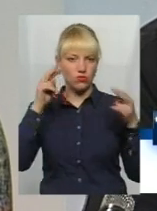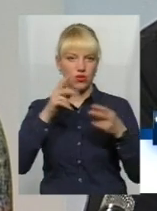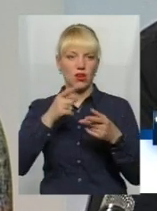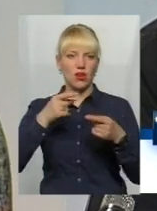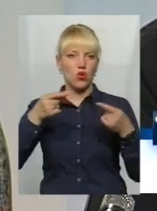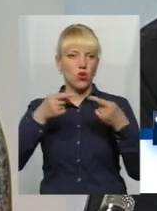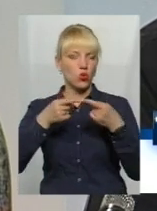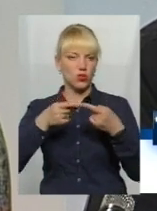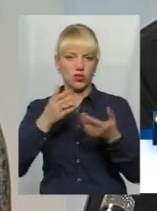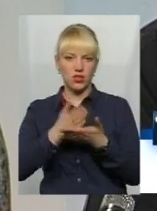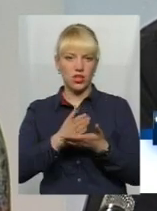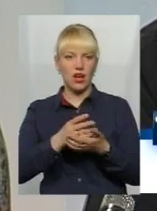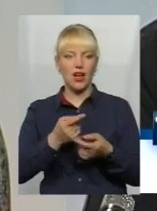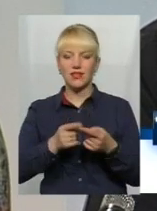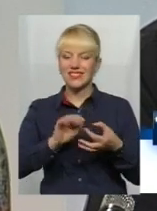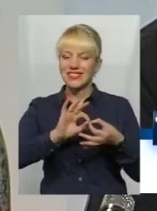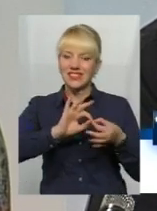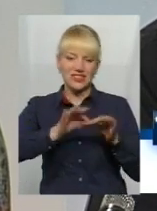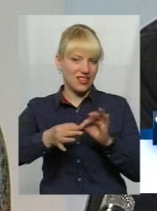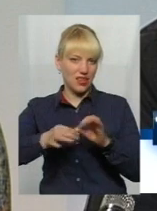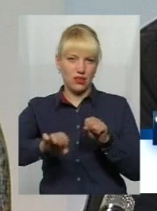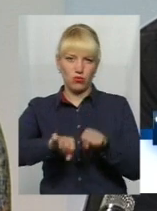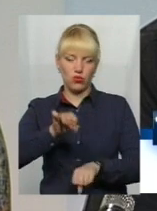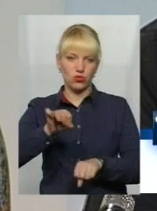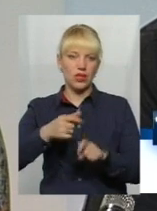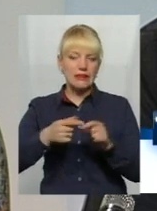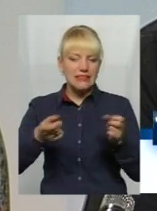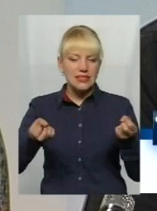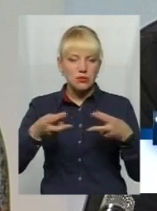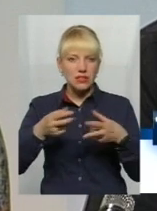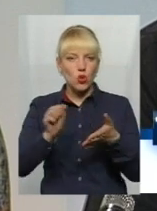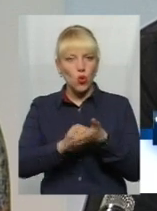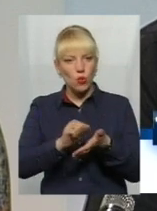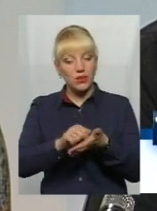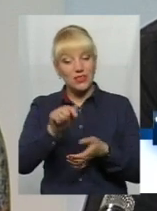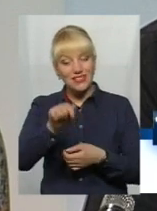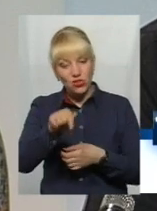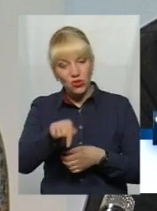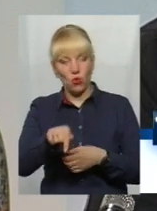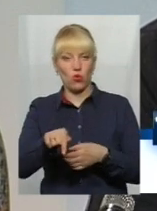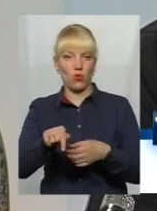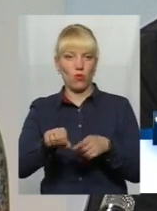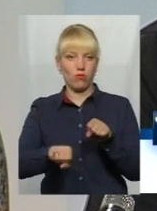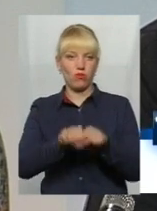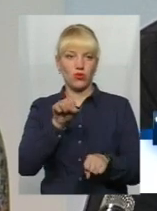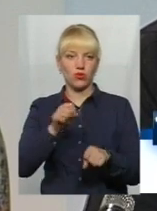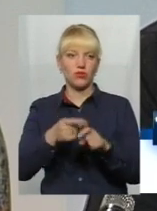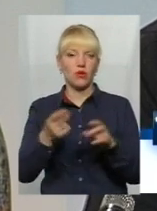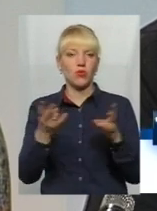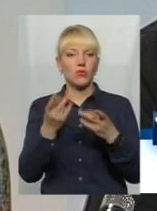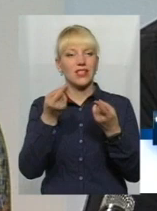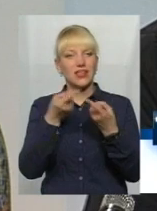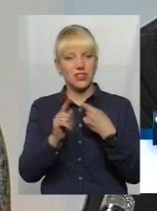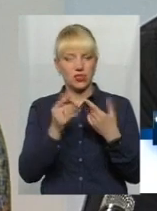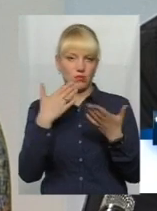В даному випадку це більш складного виду правопорушення, і специфіка документування саме цього виду правопорушення, вона потребує іншого